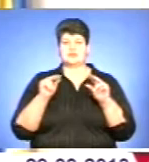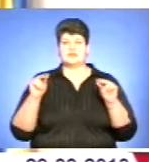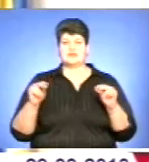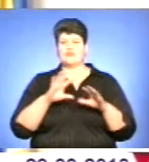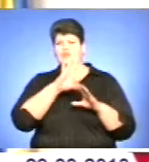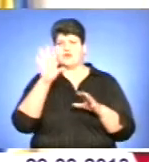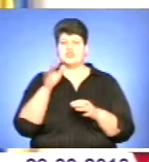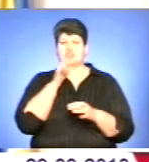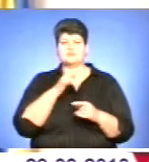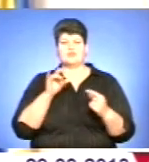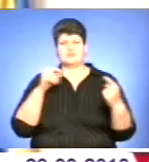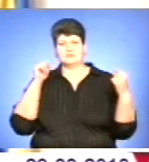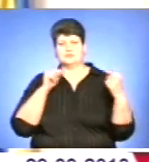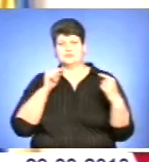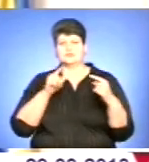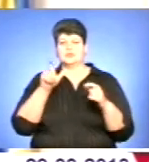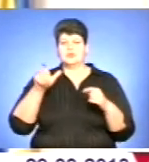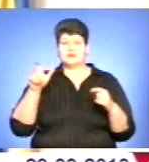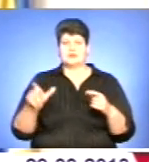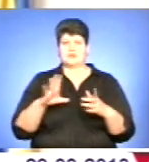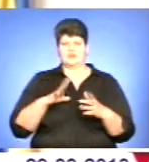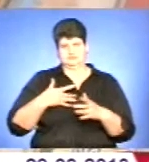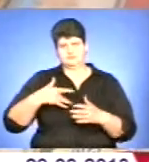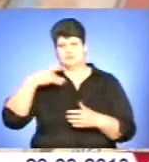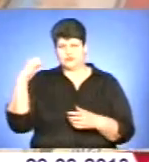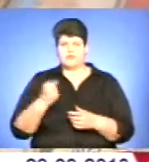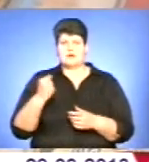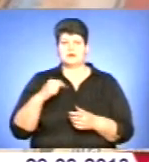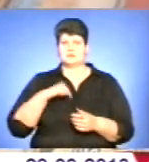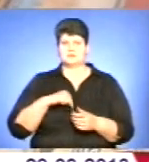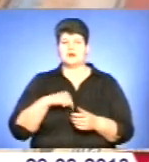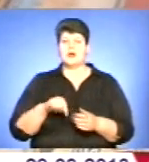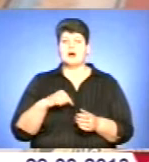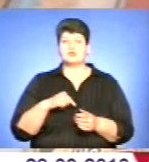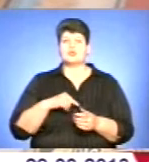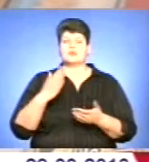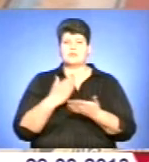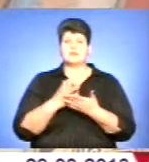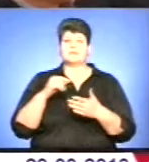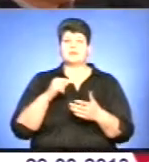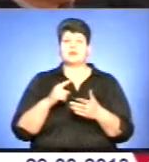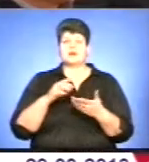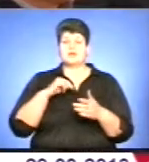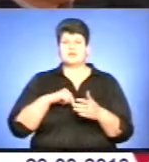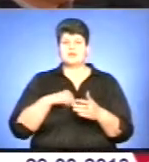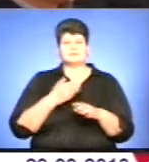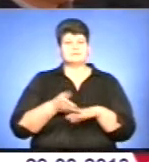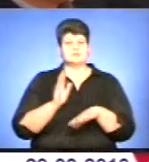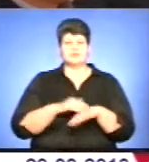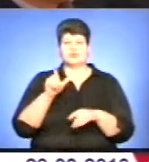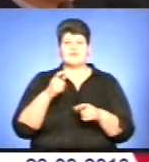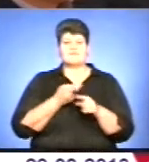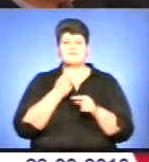Мігновський йшов проти течії, вирізнявся упертим і непоступливим характером, здобув репутацію складної людини, з якою важко